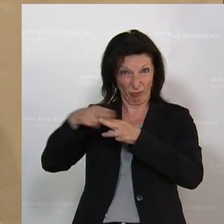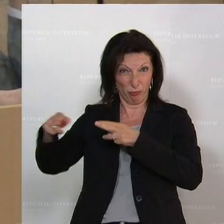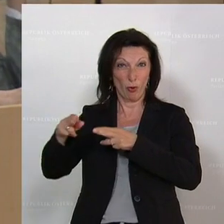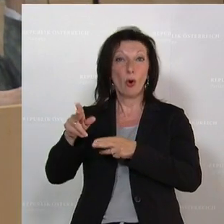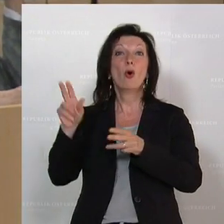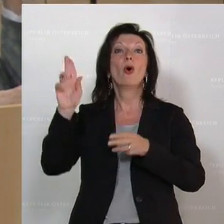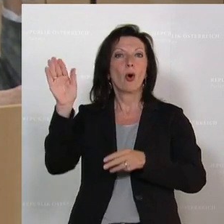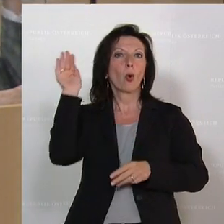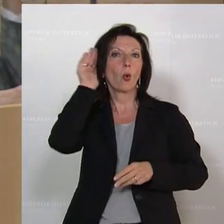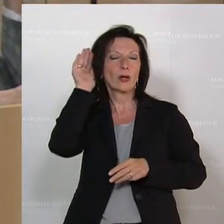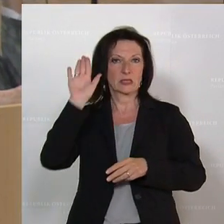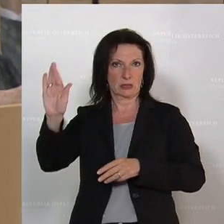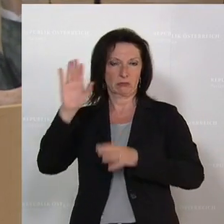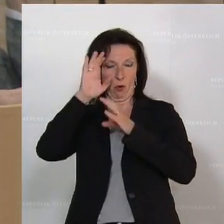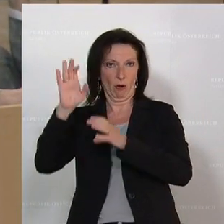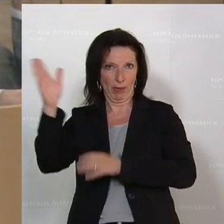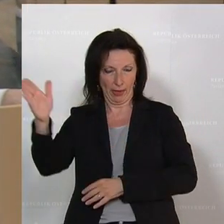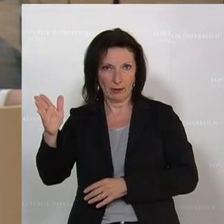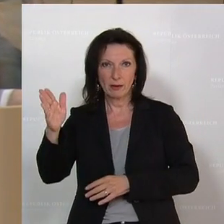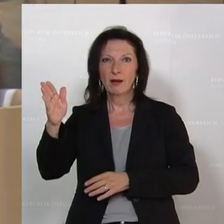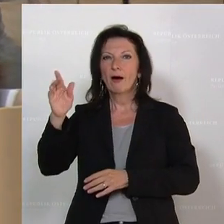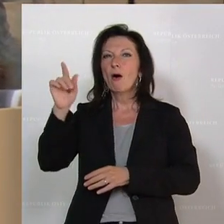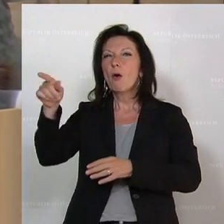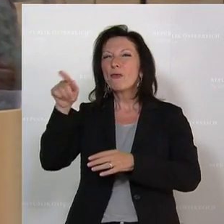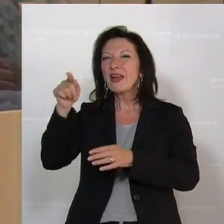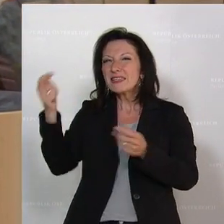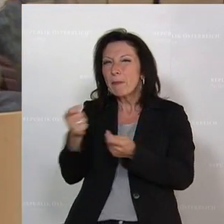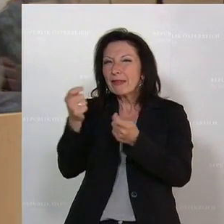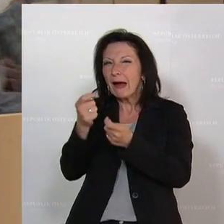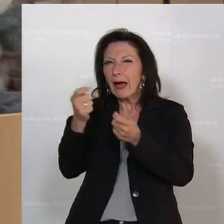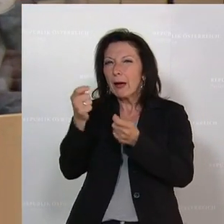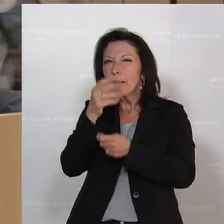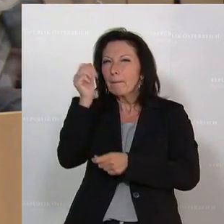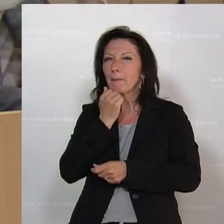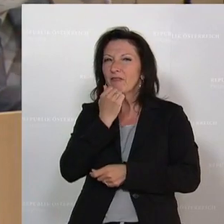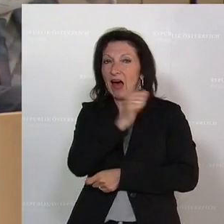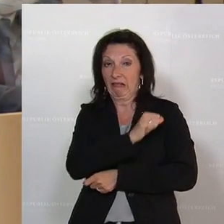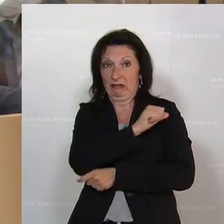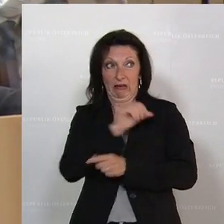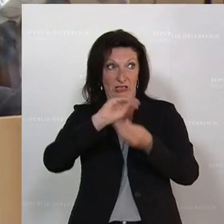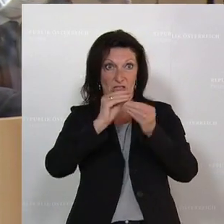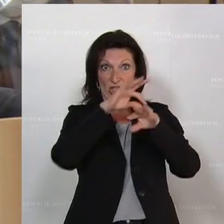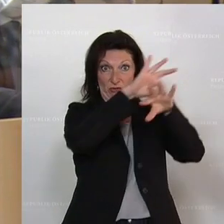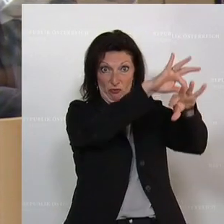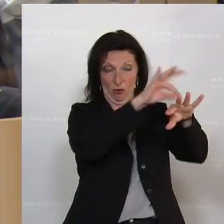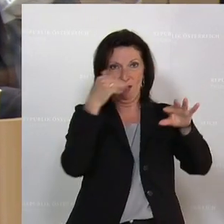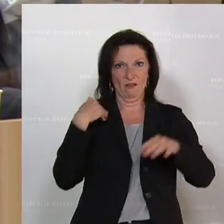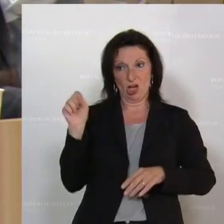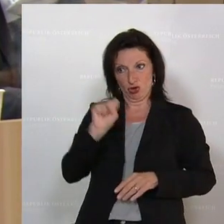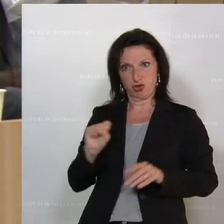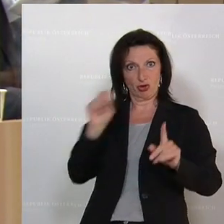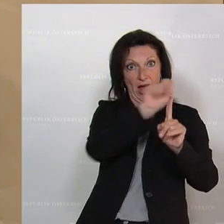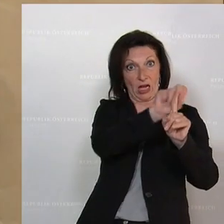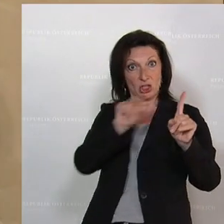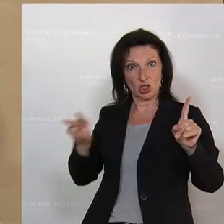das E-Mail des Geschäftsführers dieses Betreibers von Privatkliniken an Strache, wo er schreibt,